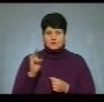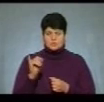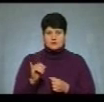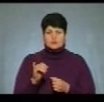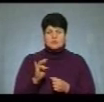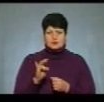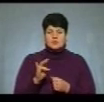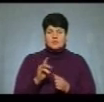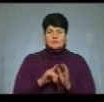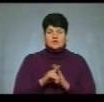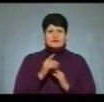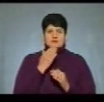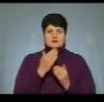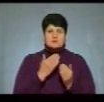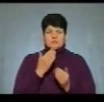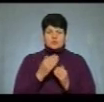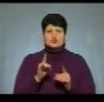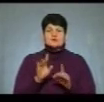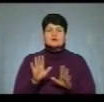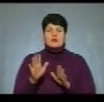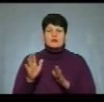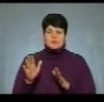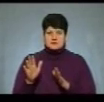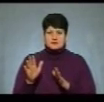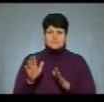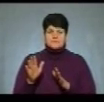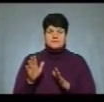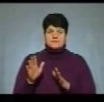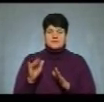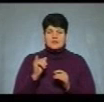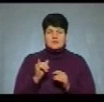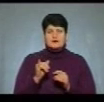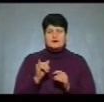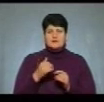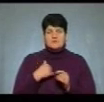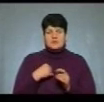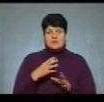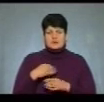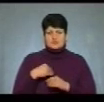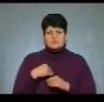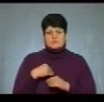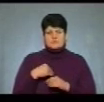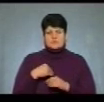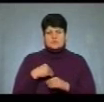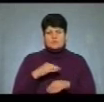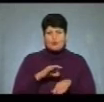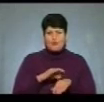запитувати, що сталося. І між потерпілим і шкакуном вийшла